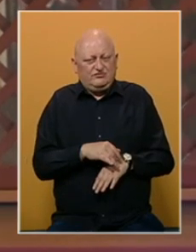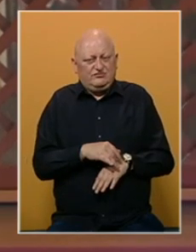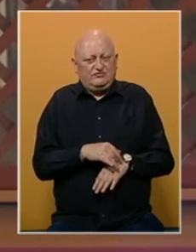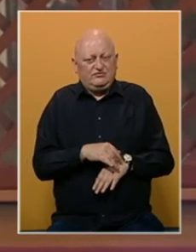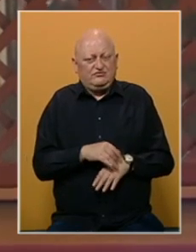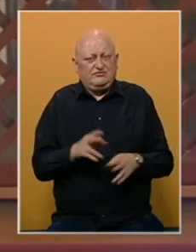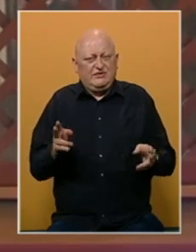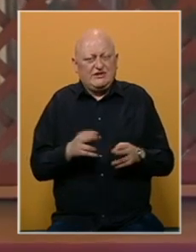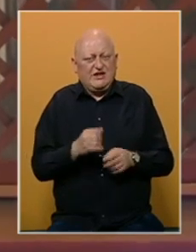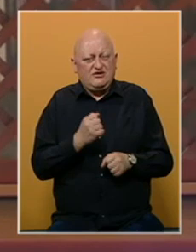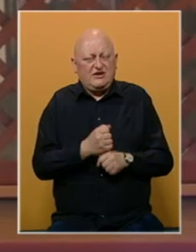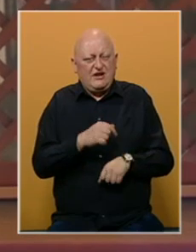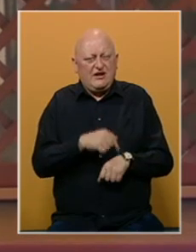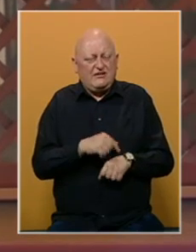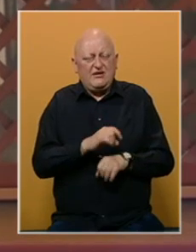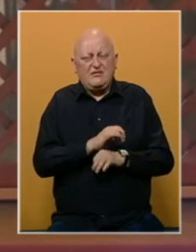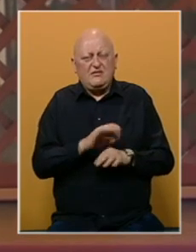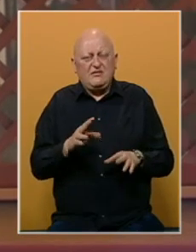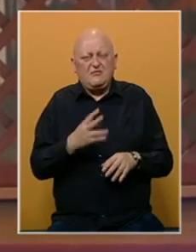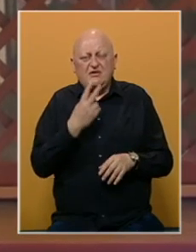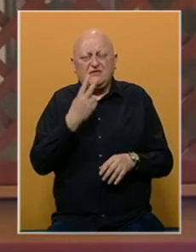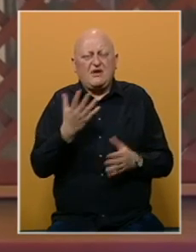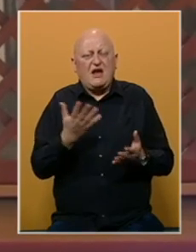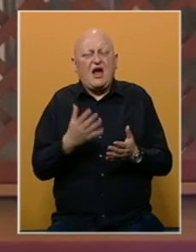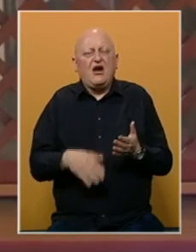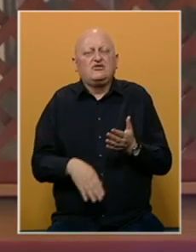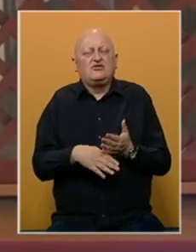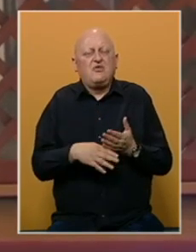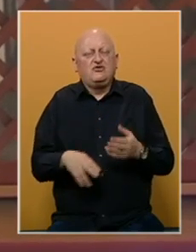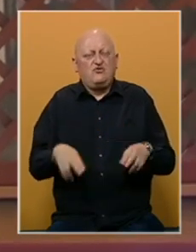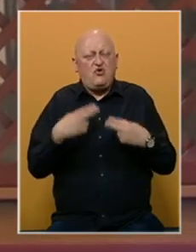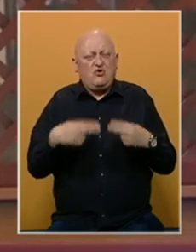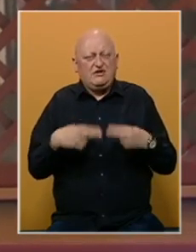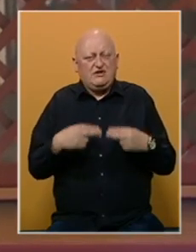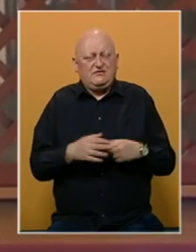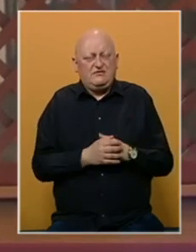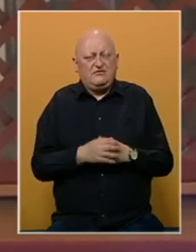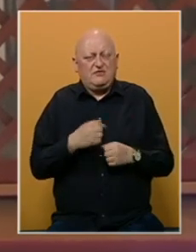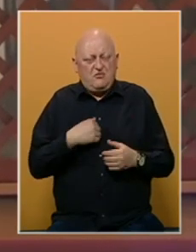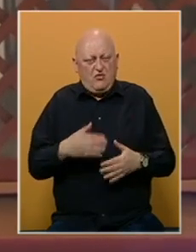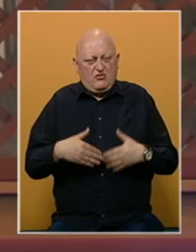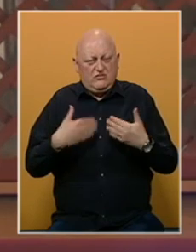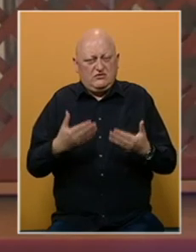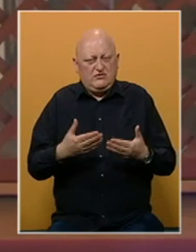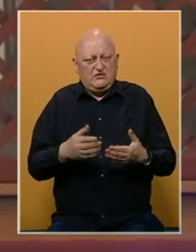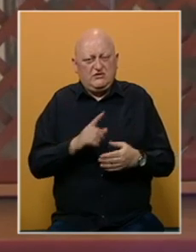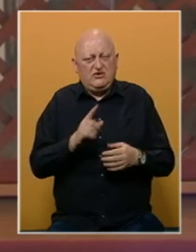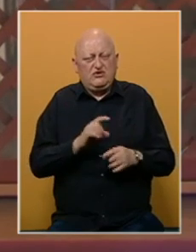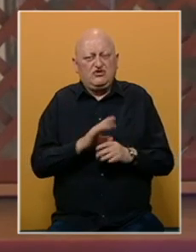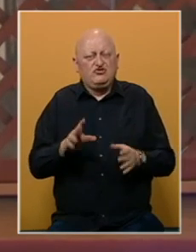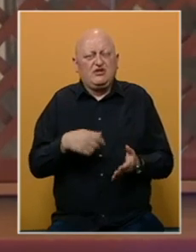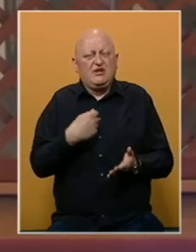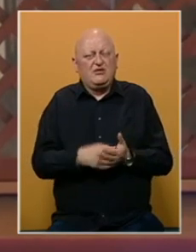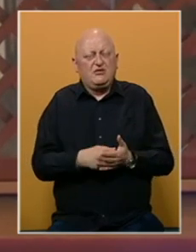skratili su radno vrijeme bez ikakve vizije kako da se pomogre ugostiteljstvu. Moje predlog je da niko više ništa ne